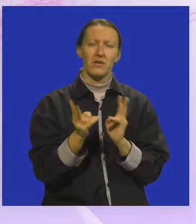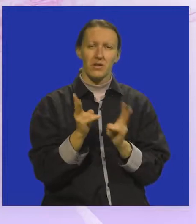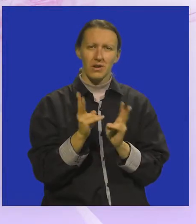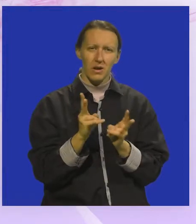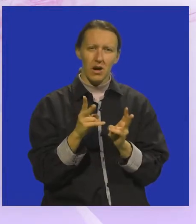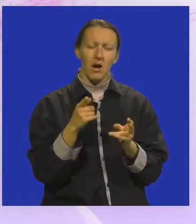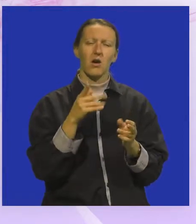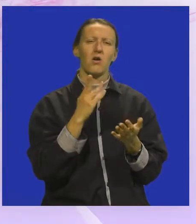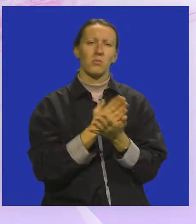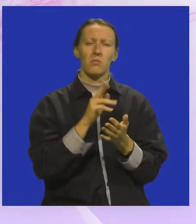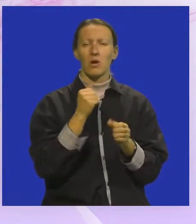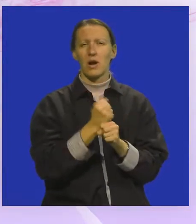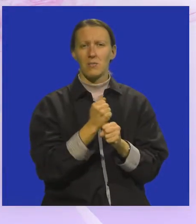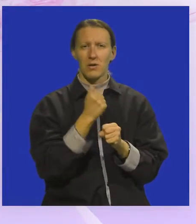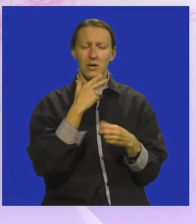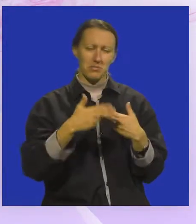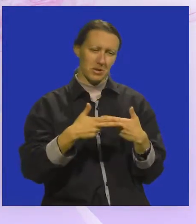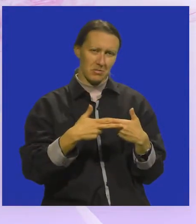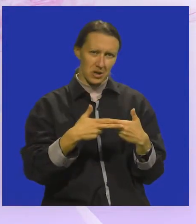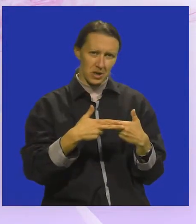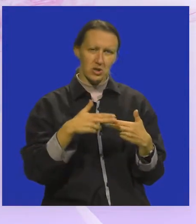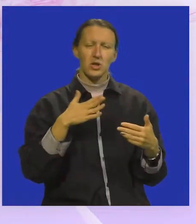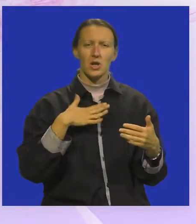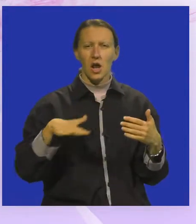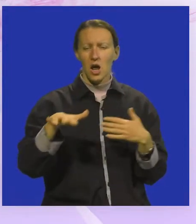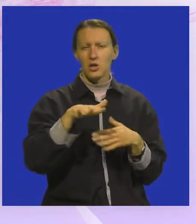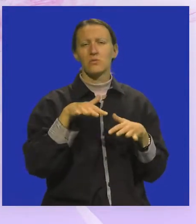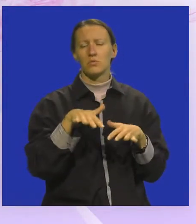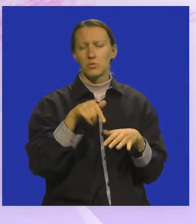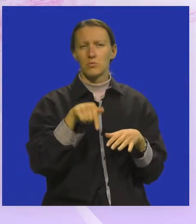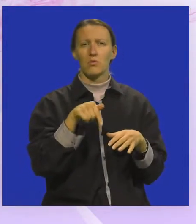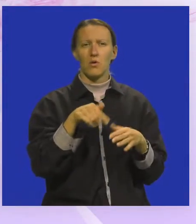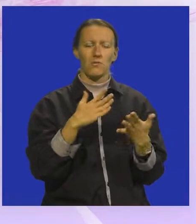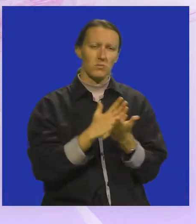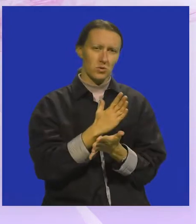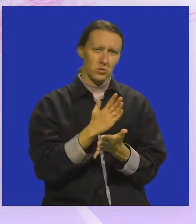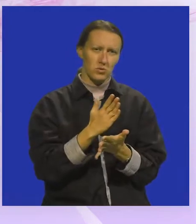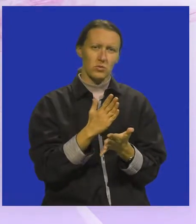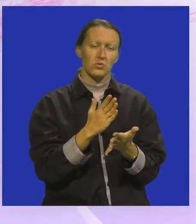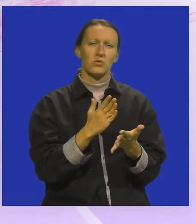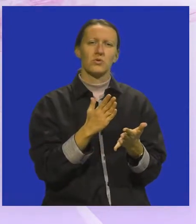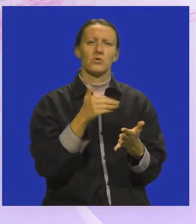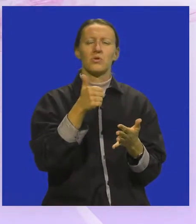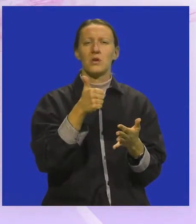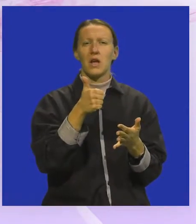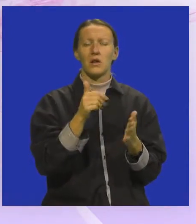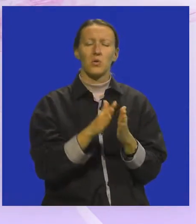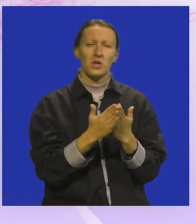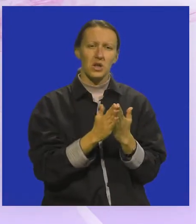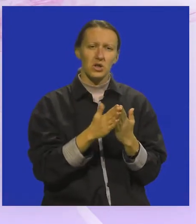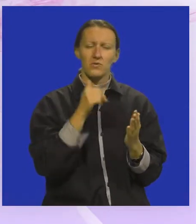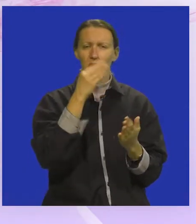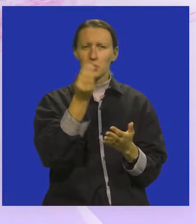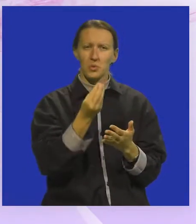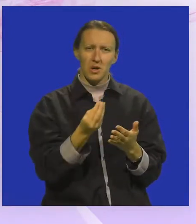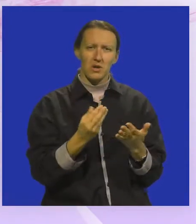a kako bi mogli stvarati i približiti našim poležanima u ovom slučaju jednu književnu i